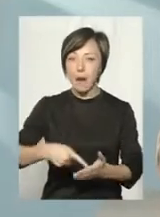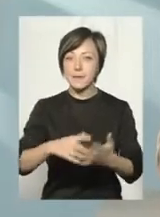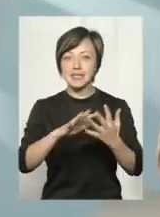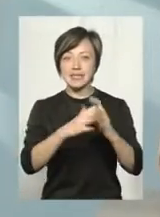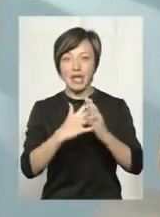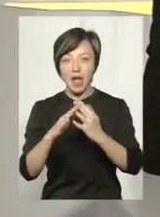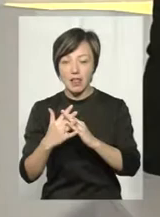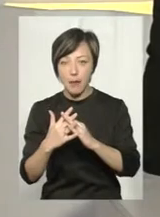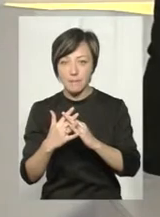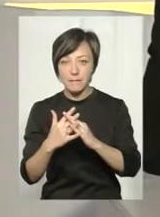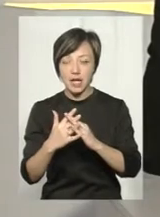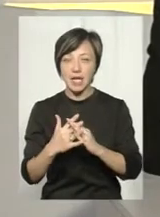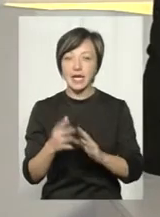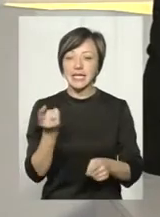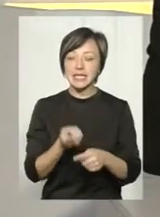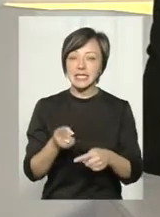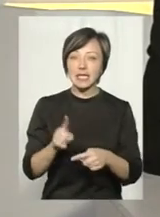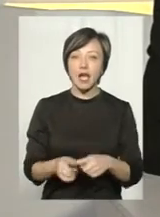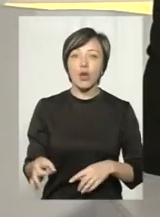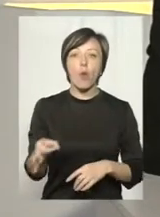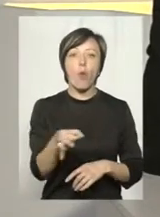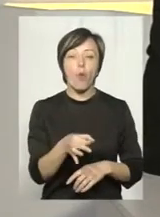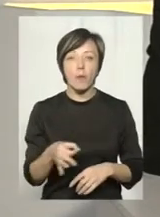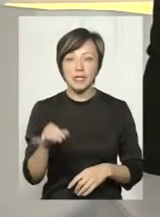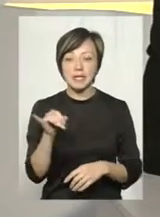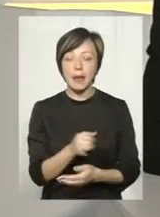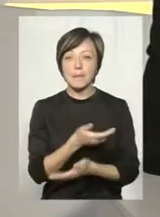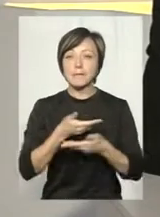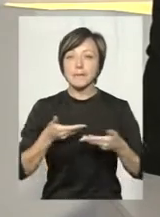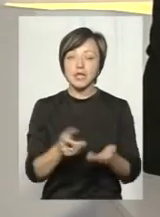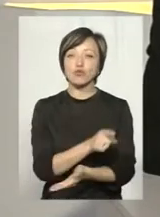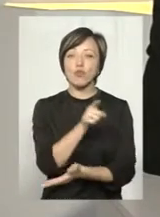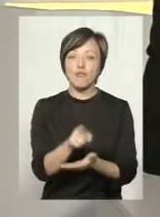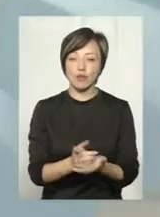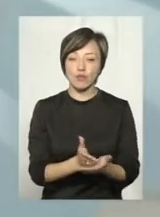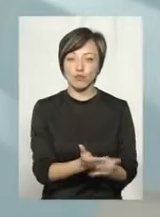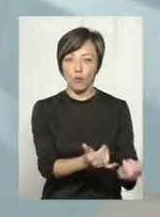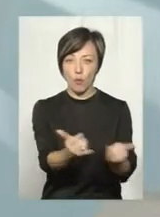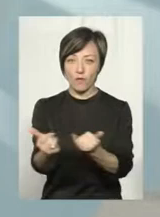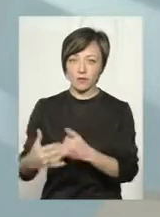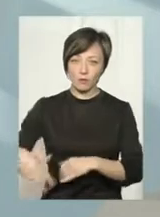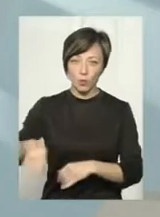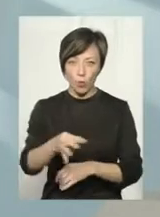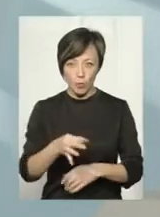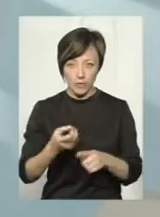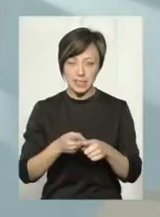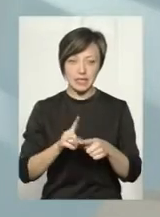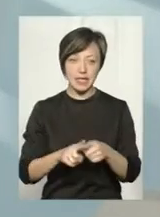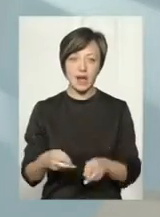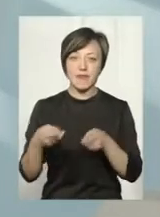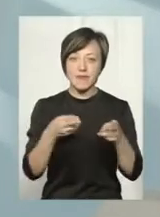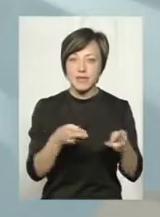селам цієї області. І ми зобов'язані обслуговувати всю області. Це виїзда, це